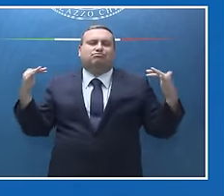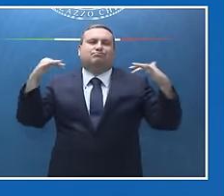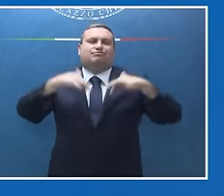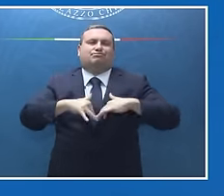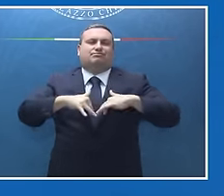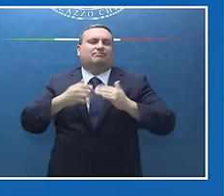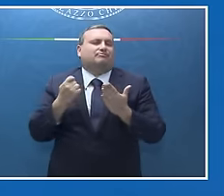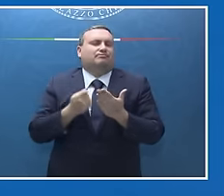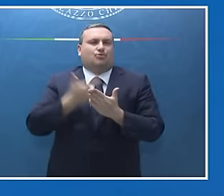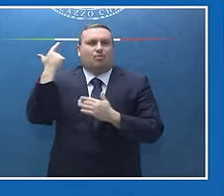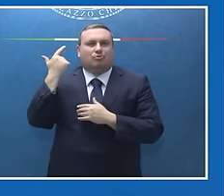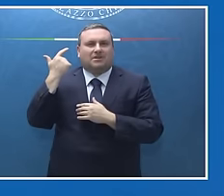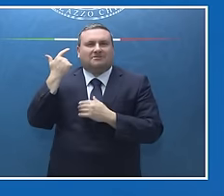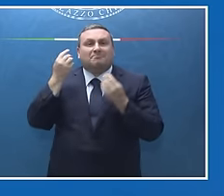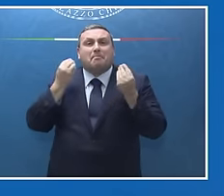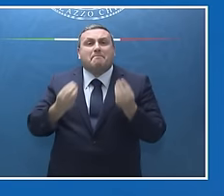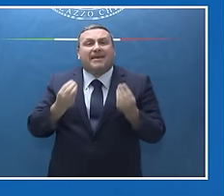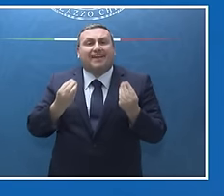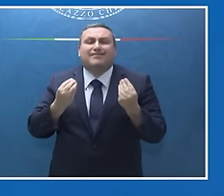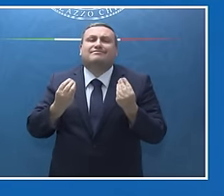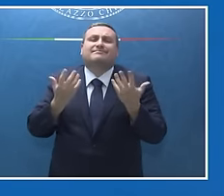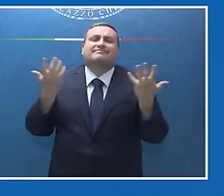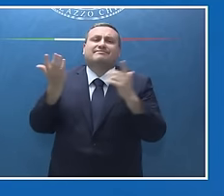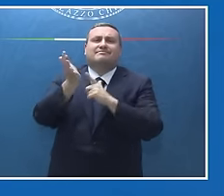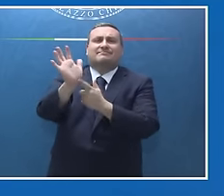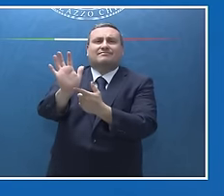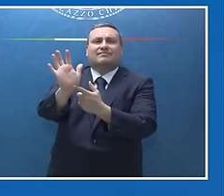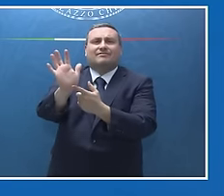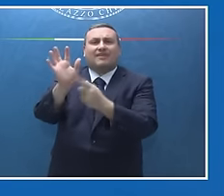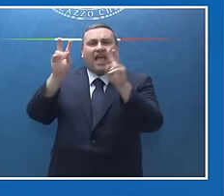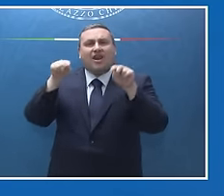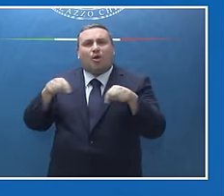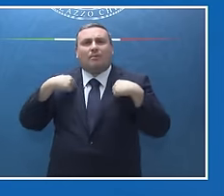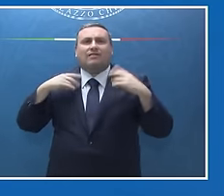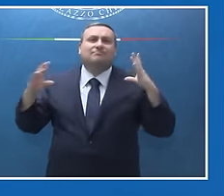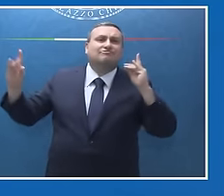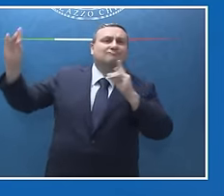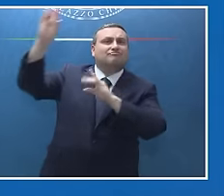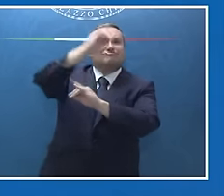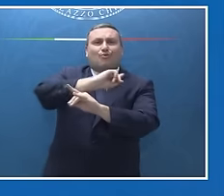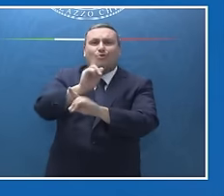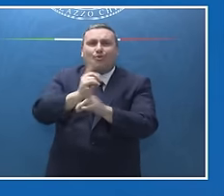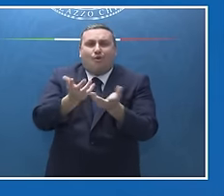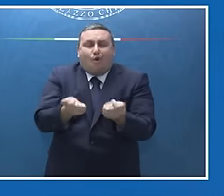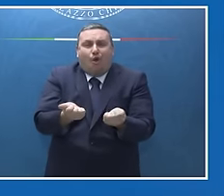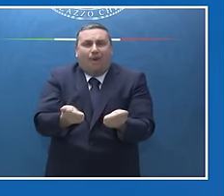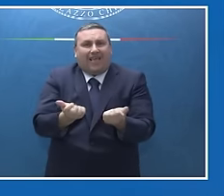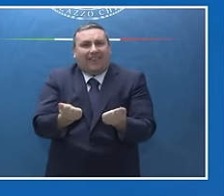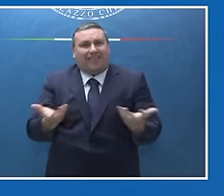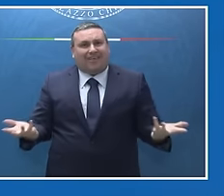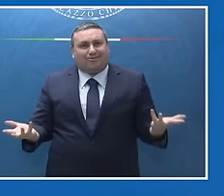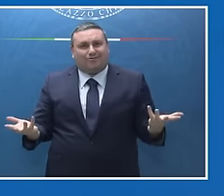dimensione della concretezza con la quale noi vogliamo lavorare su questi temi. Di Africa si è parlato molto, si è parlato in